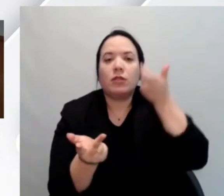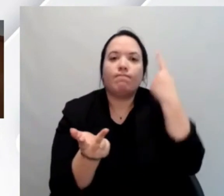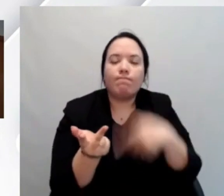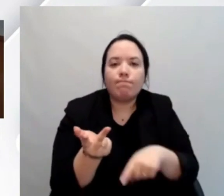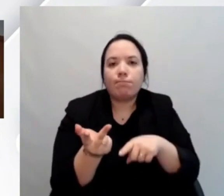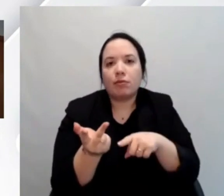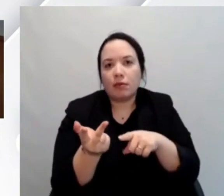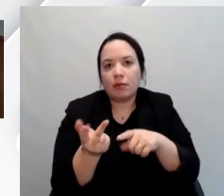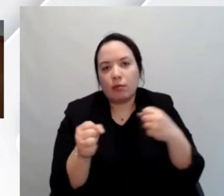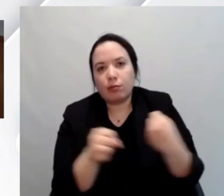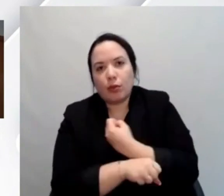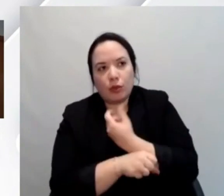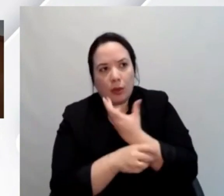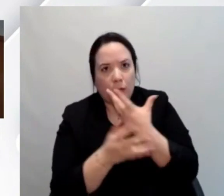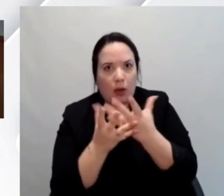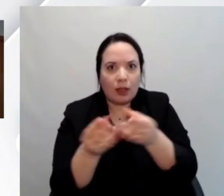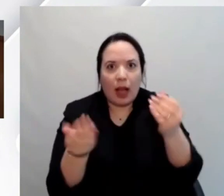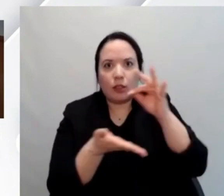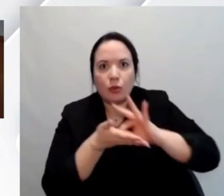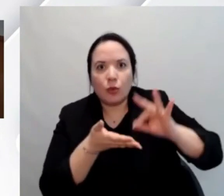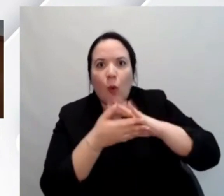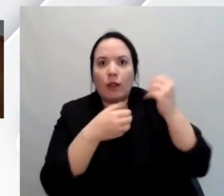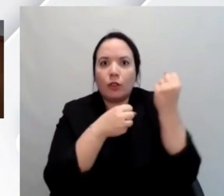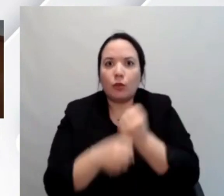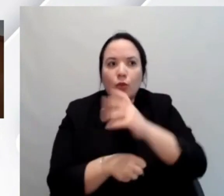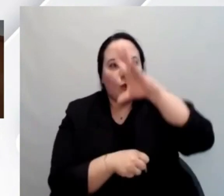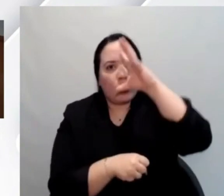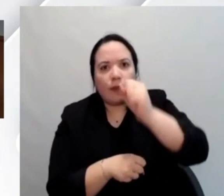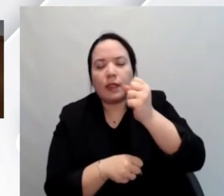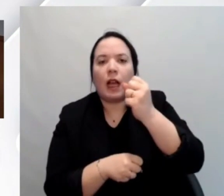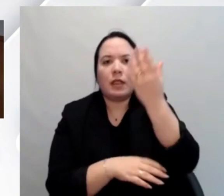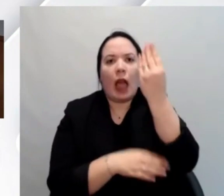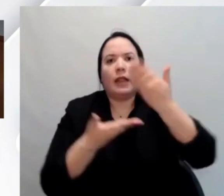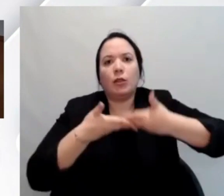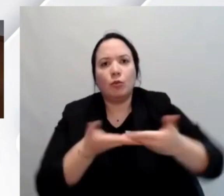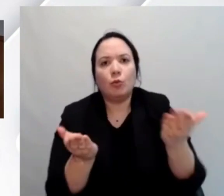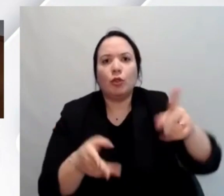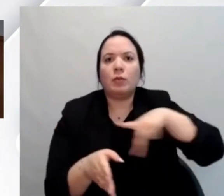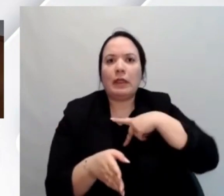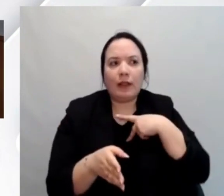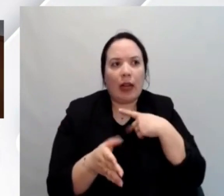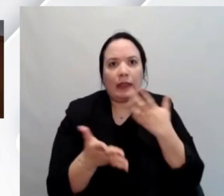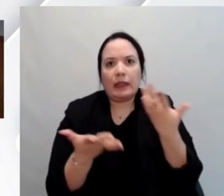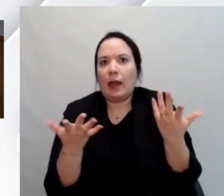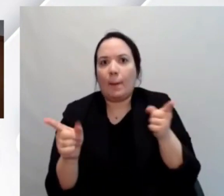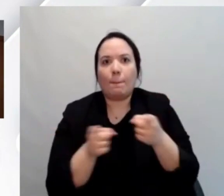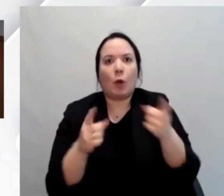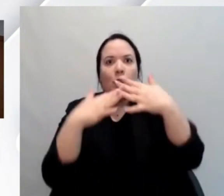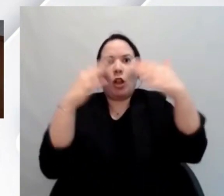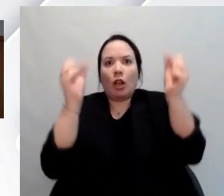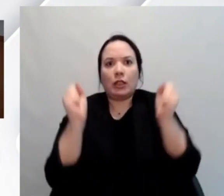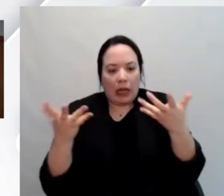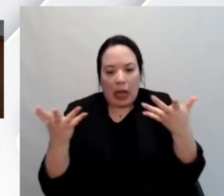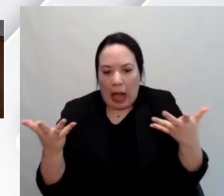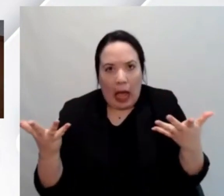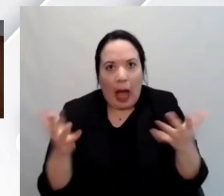Purtroppo molte istituzioni, scuole, università, ma anche enti pubblici e privati si sono trovati impreparati di fronte a quella